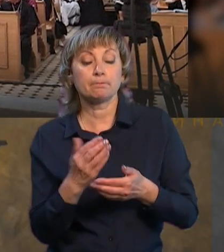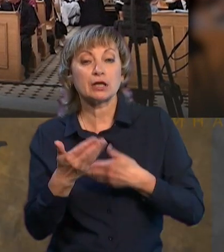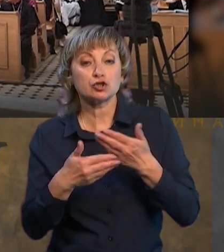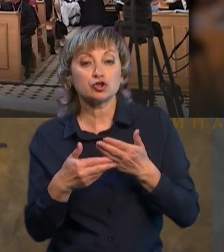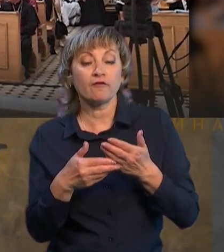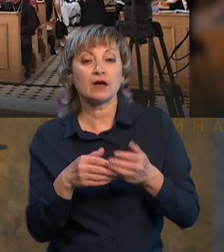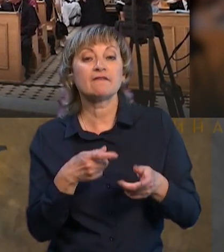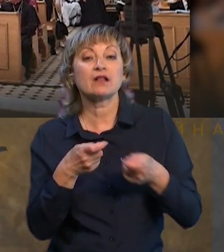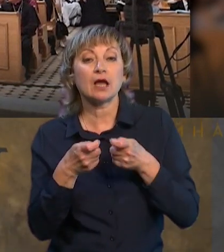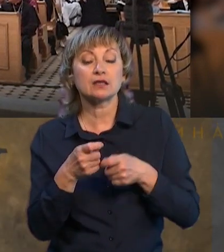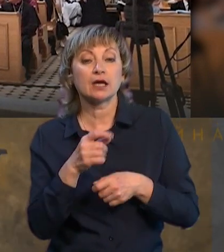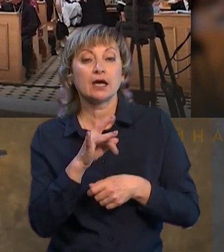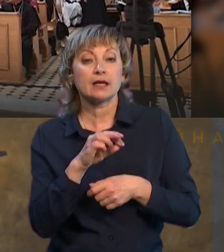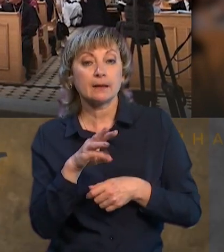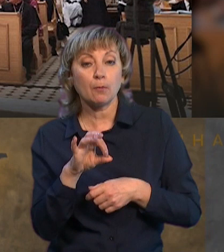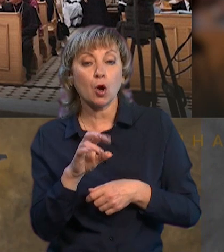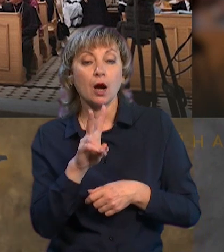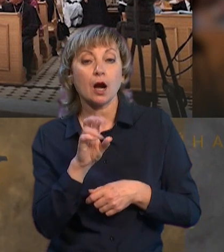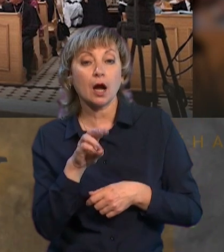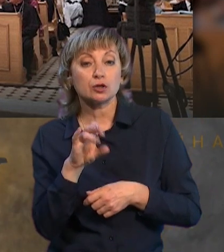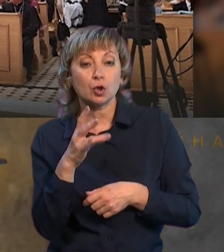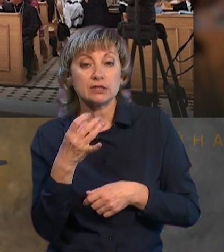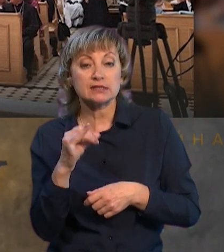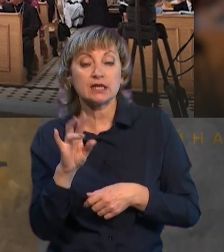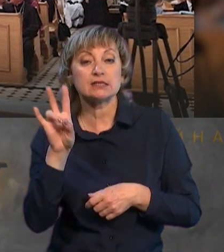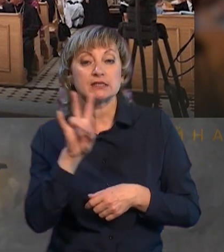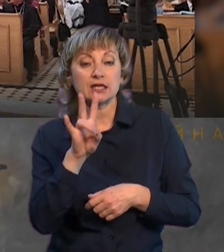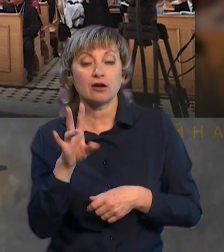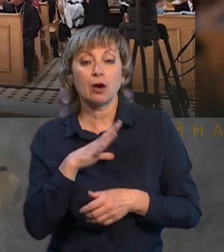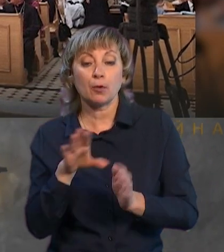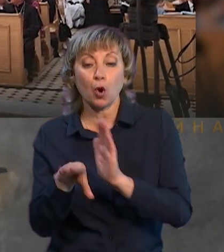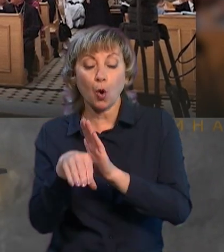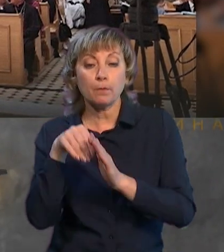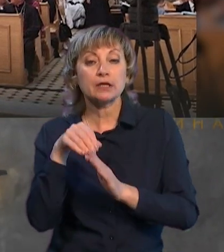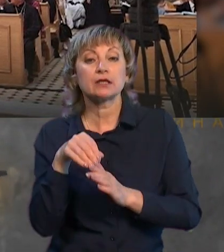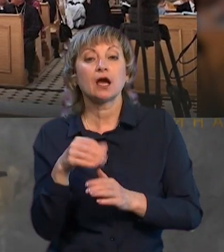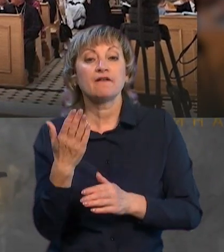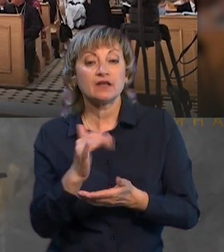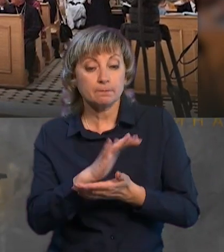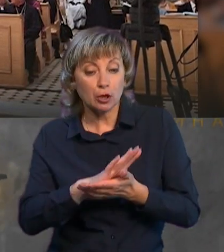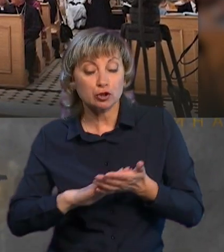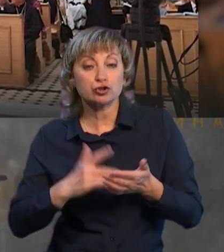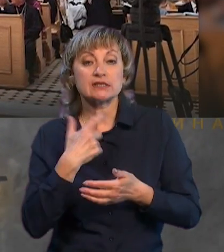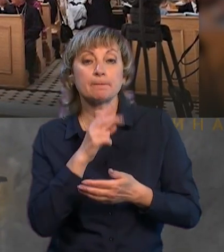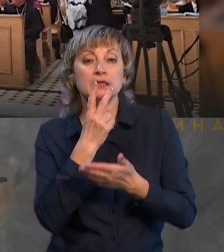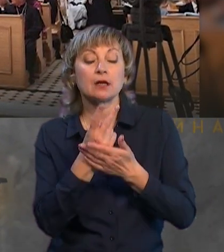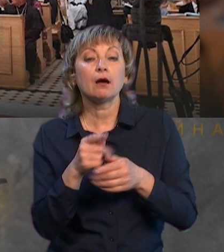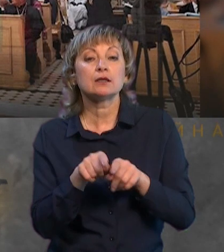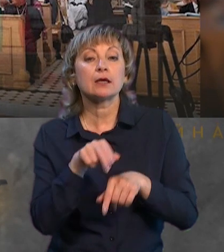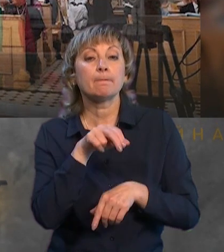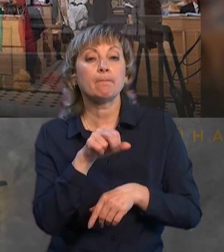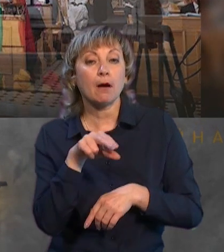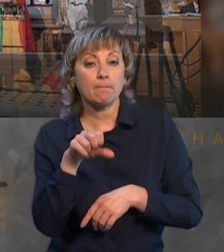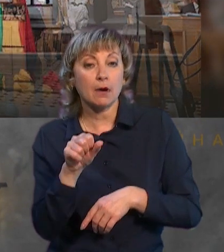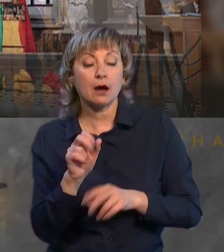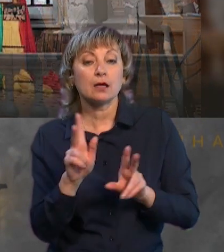в Римі католицькій церкві, був обраний Папою. І він і продовжує себе демонструвати, як такий Папа, який може